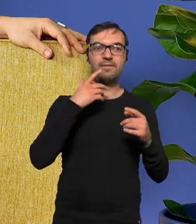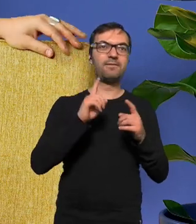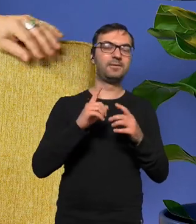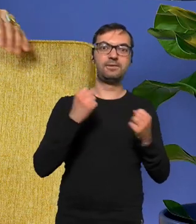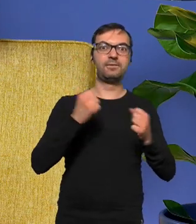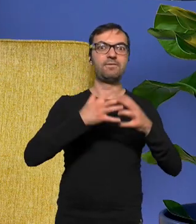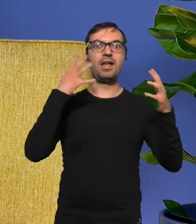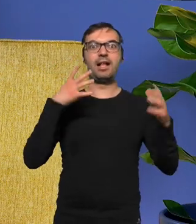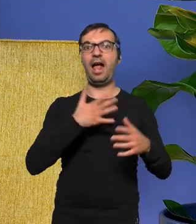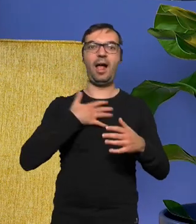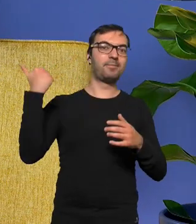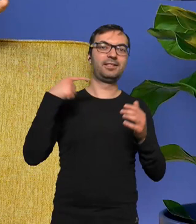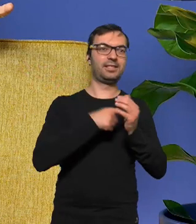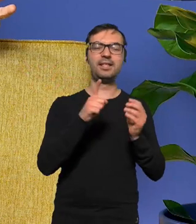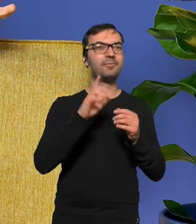wysokich